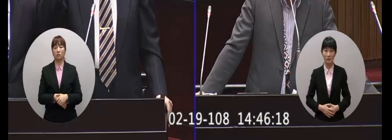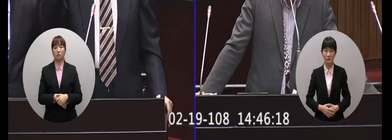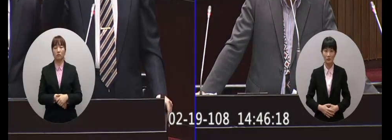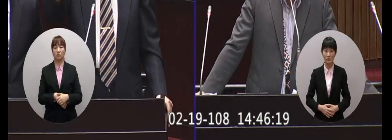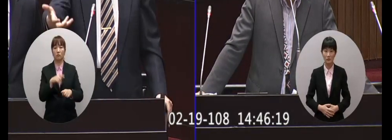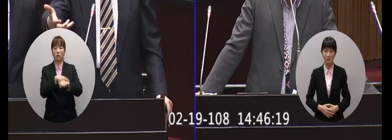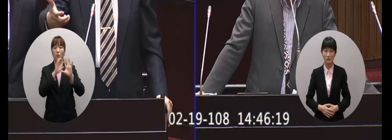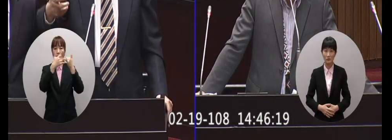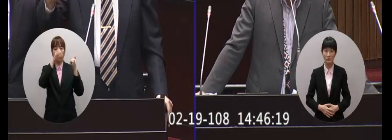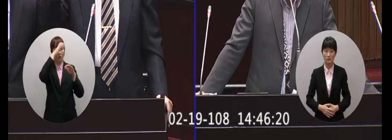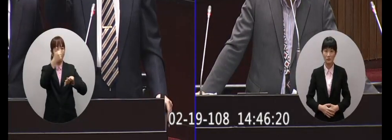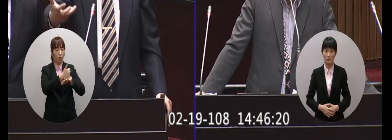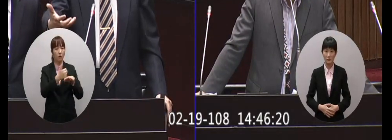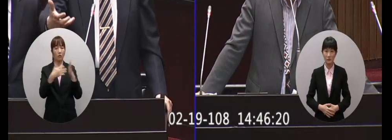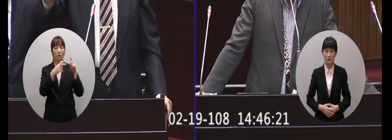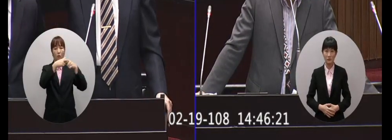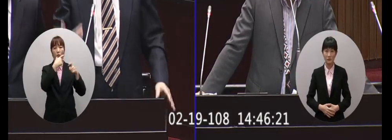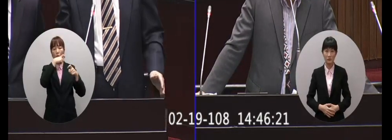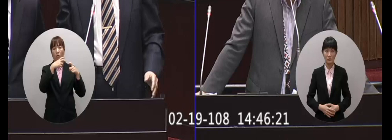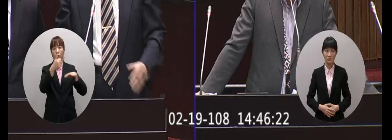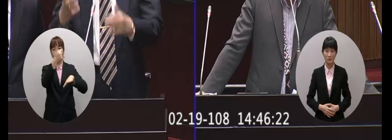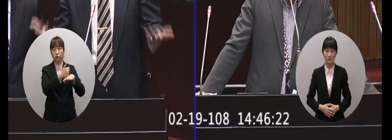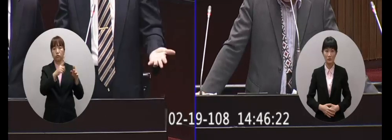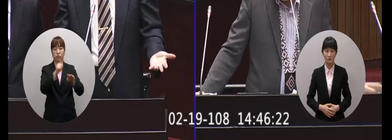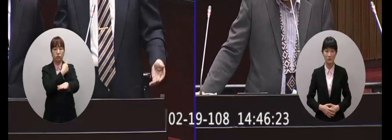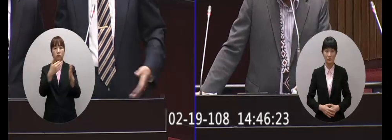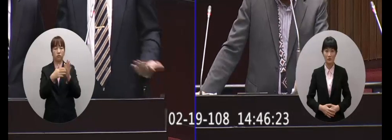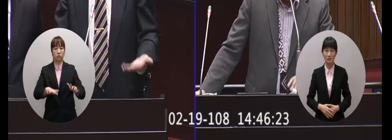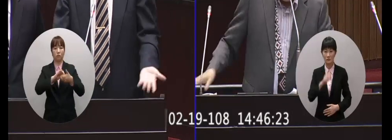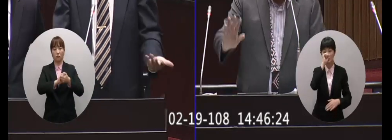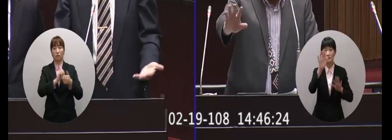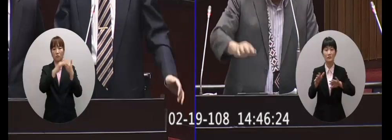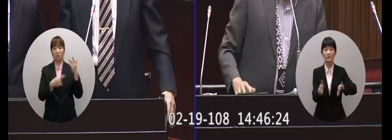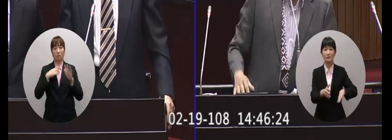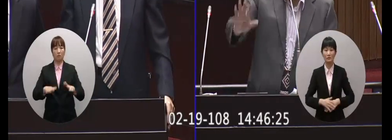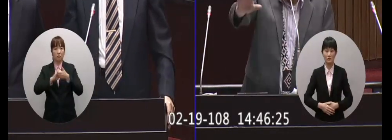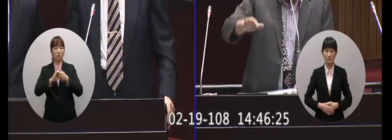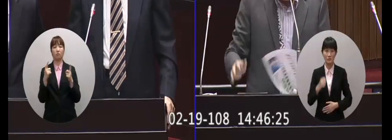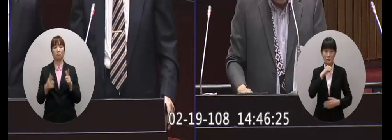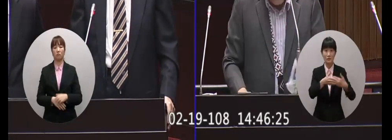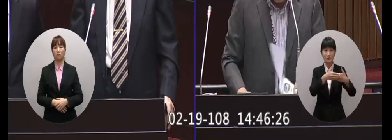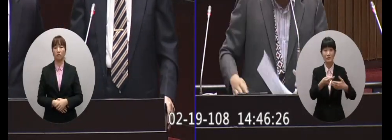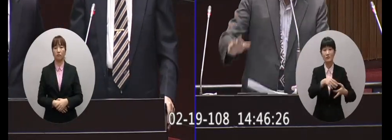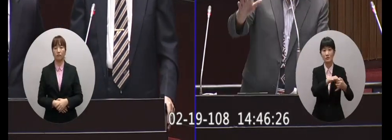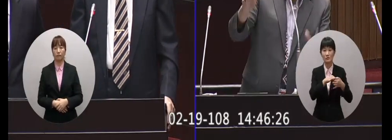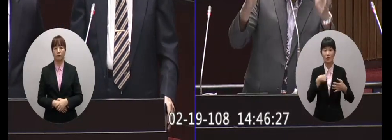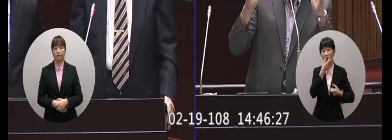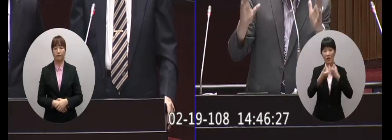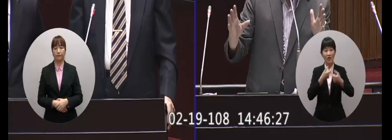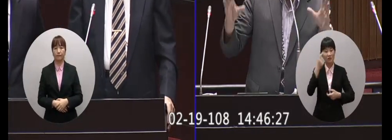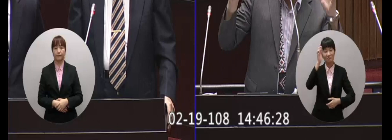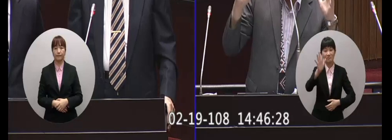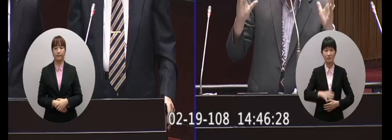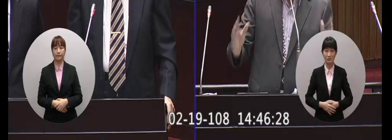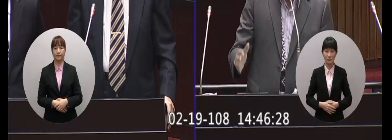國民黨執政從李總統執政以來他就訂定了也不是我們新訂的東西吧岸關係兩岸關係我不想談我是